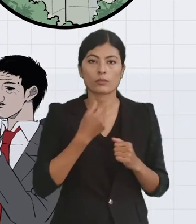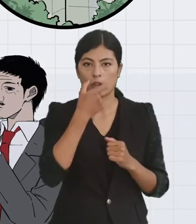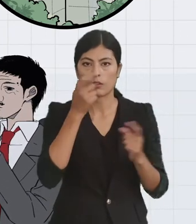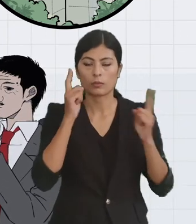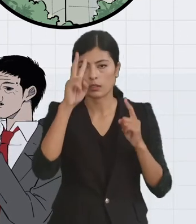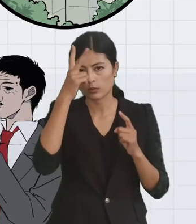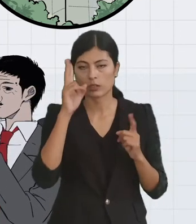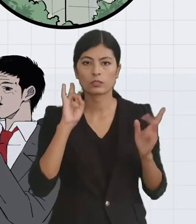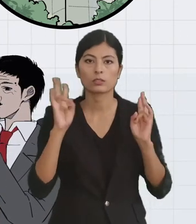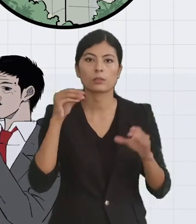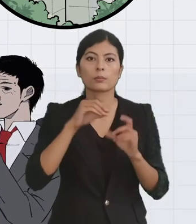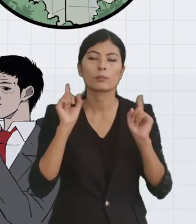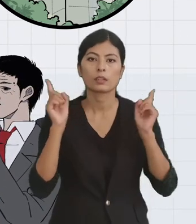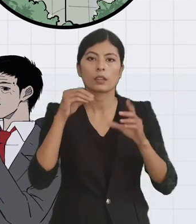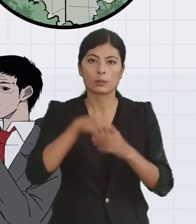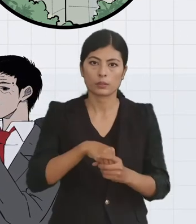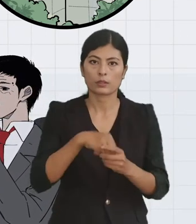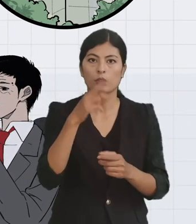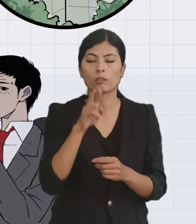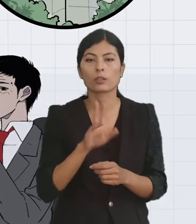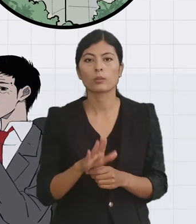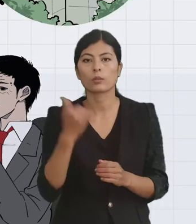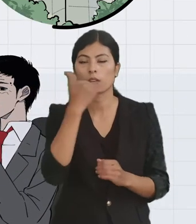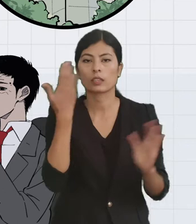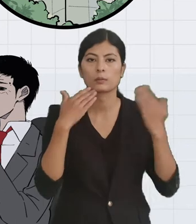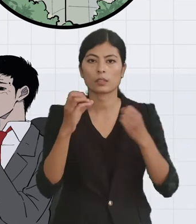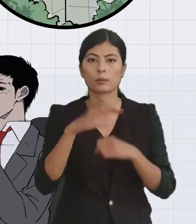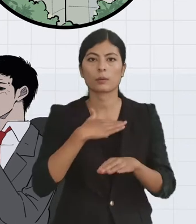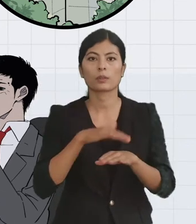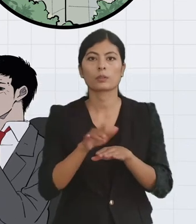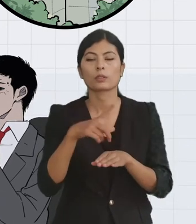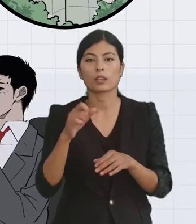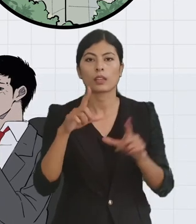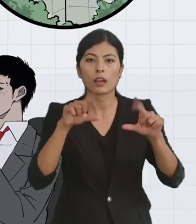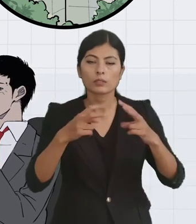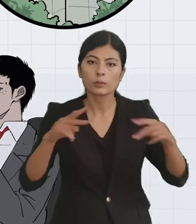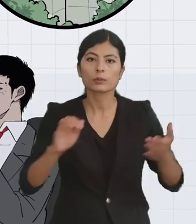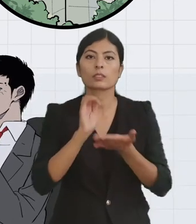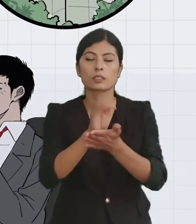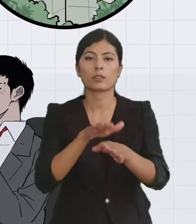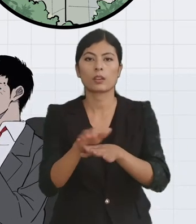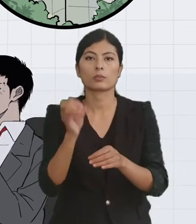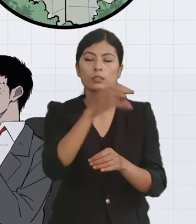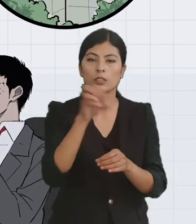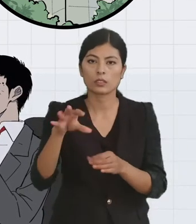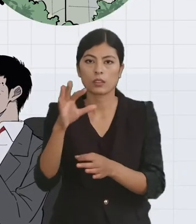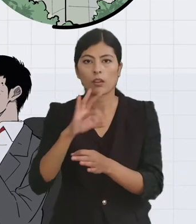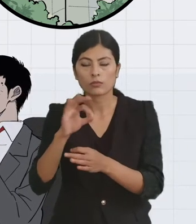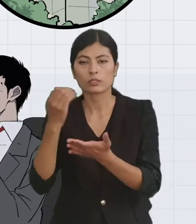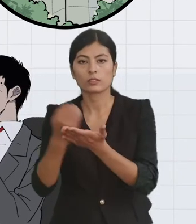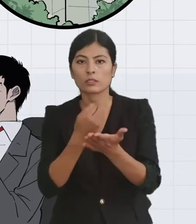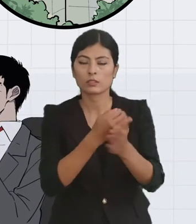नगरपाली का बित्र रहेको लेंगी किमसा प्रभावित हरू को लागी आवसेक 22 सेबा हरू प्रदान गरने निकाय रसस्ता हरू